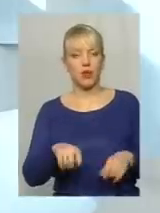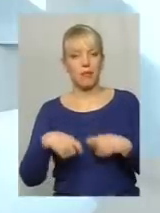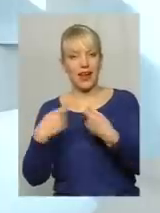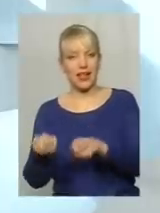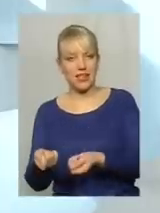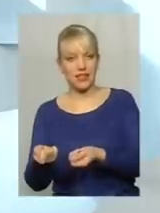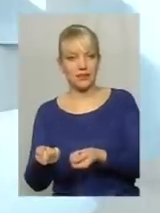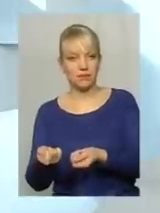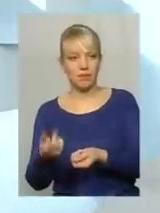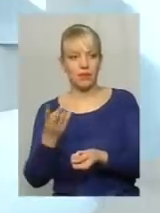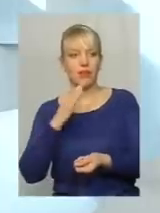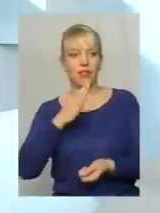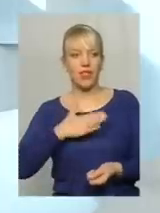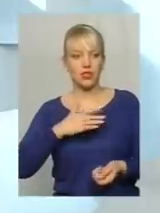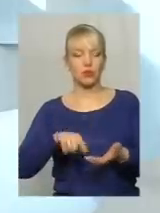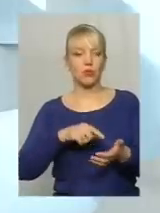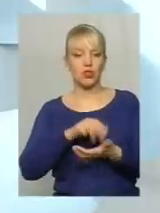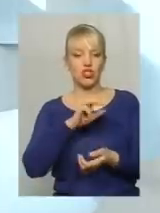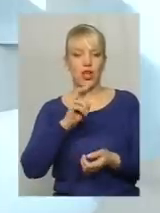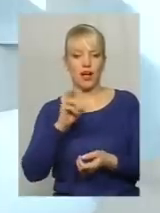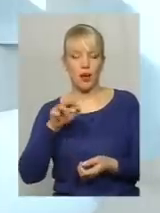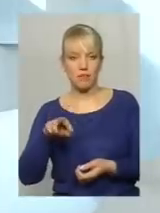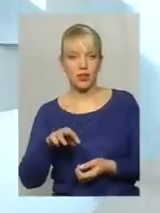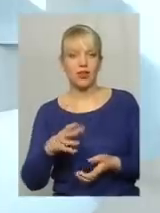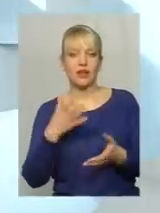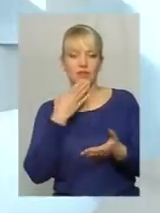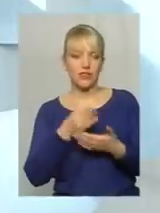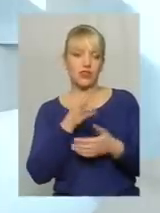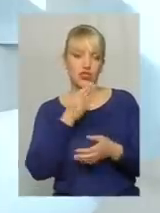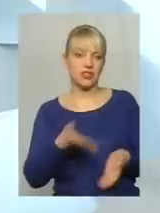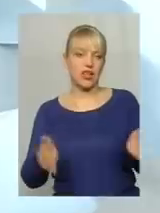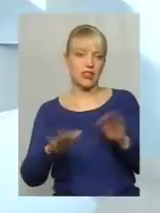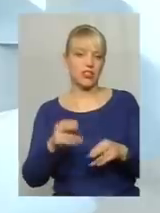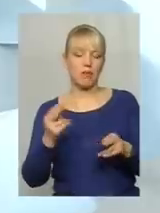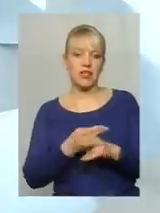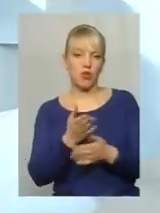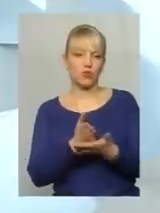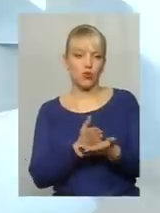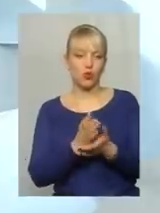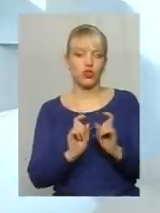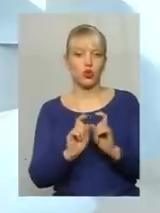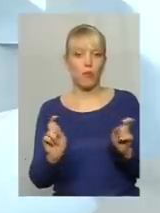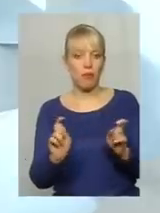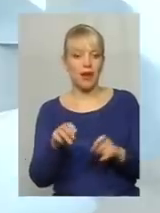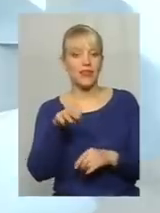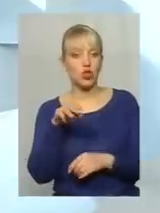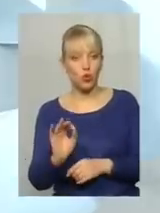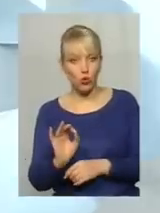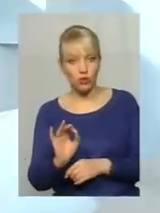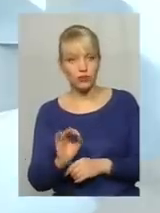нашим комунальним ЖЕКам в свій час і залишилися взагалі безобслуговуючі компанії, то